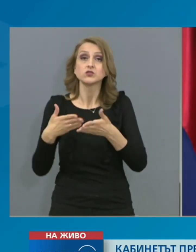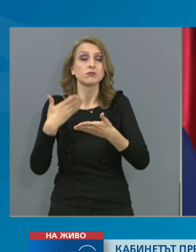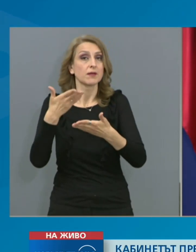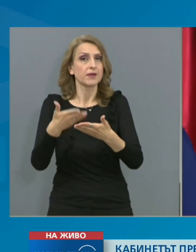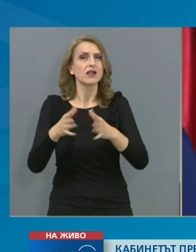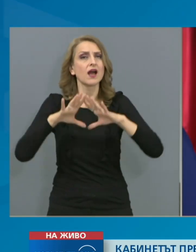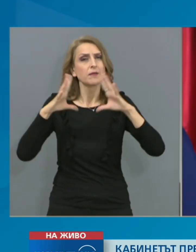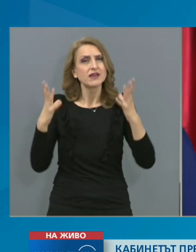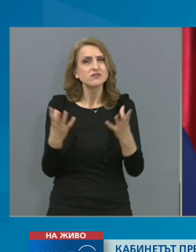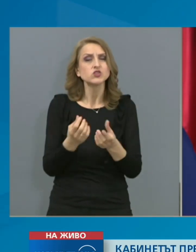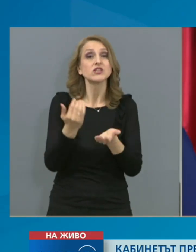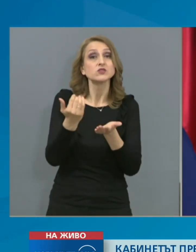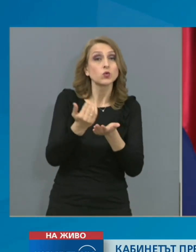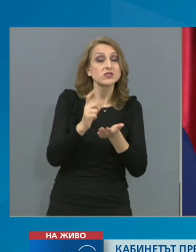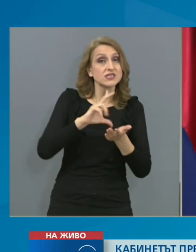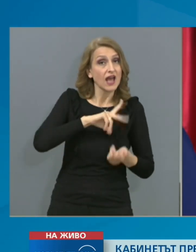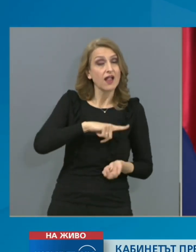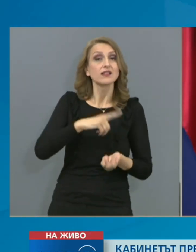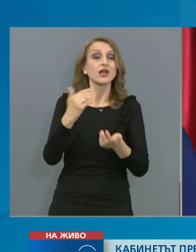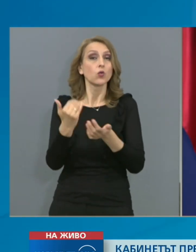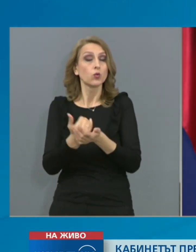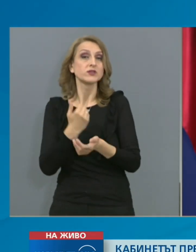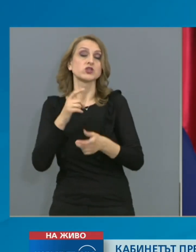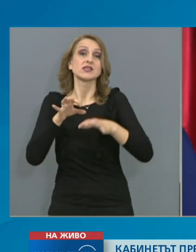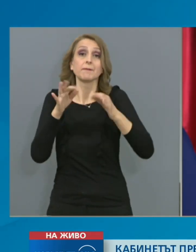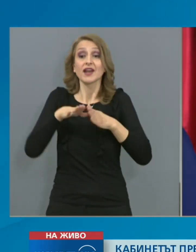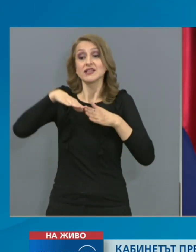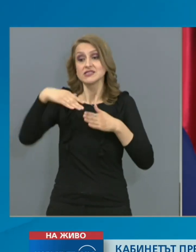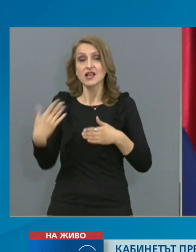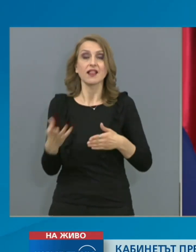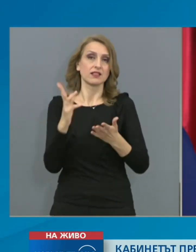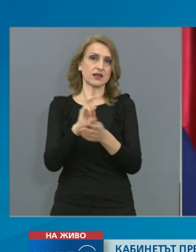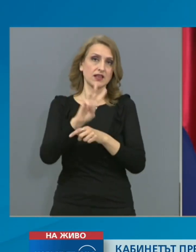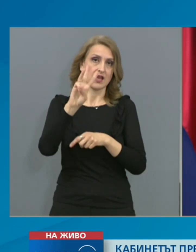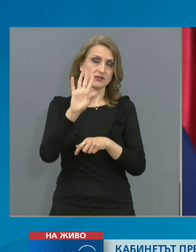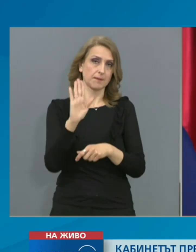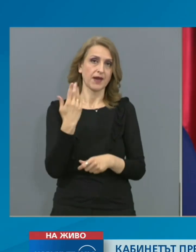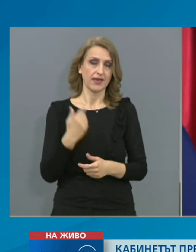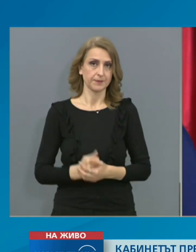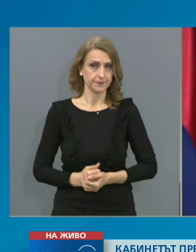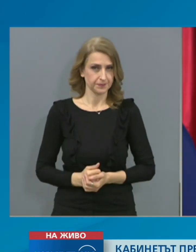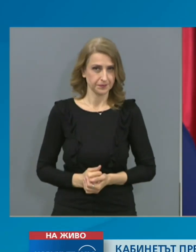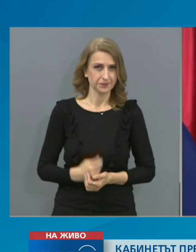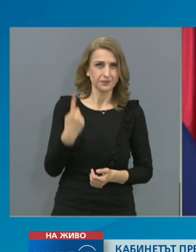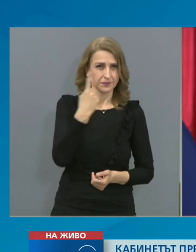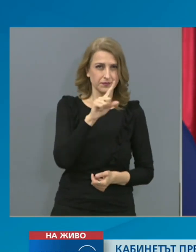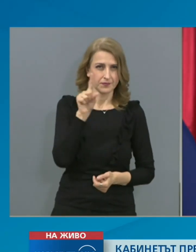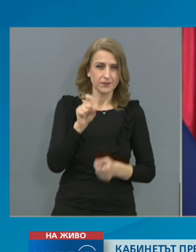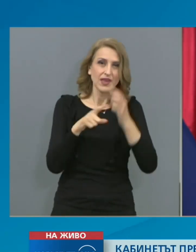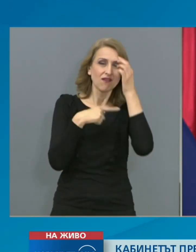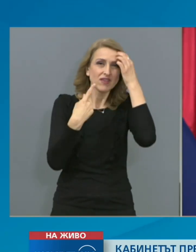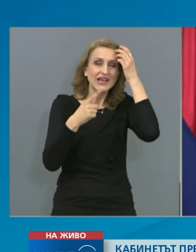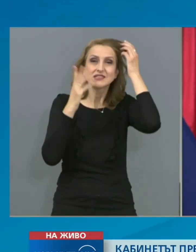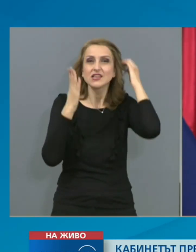всички социално-економически мерки и след 13 май. Още един въпрос, ако позволите. Вие казахте, че до 13 май ще